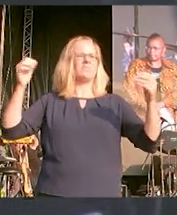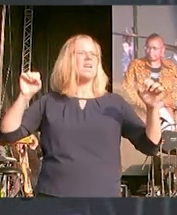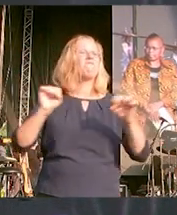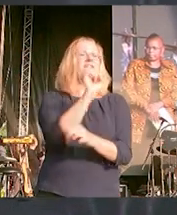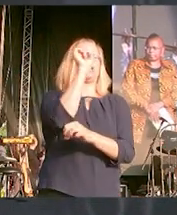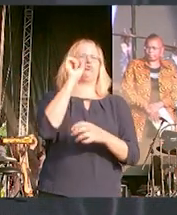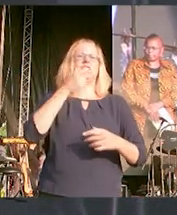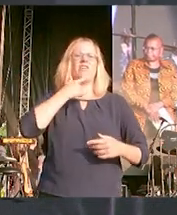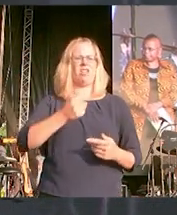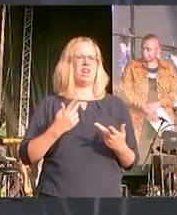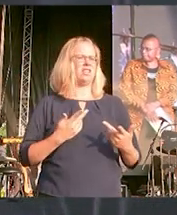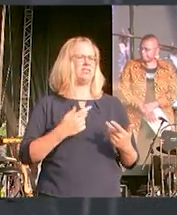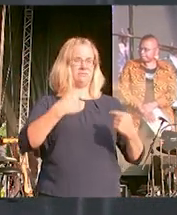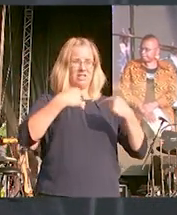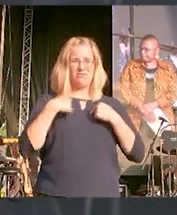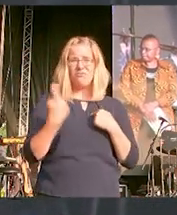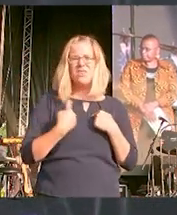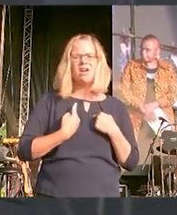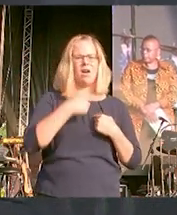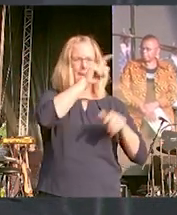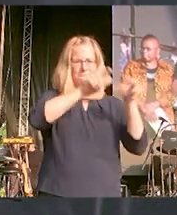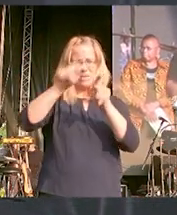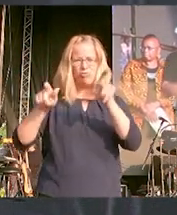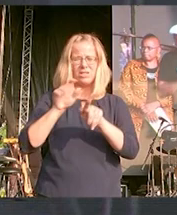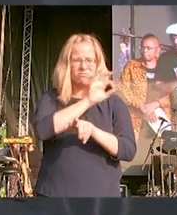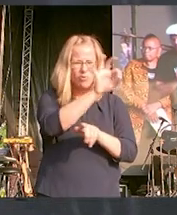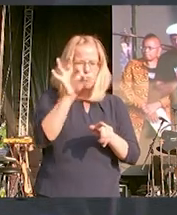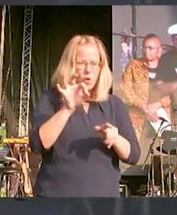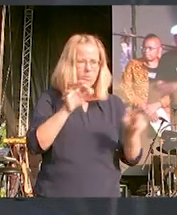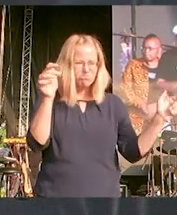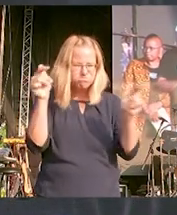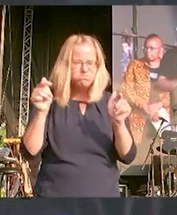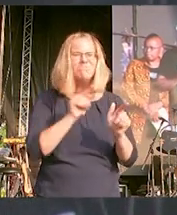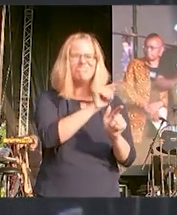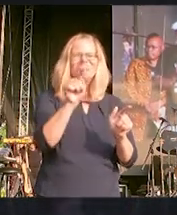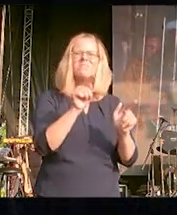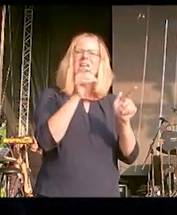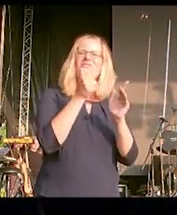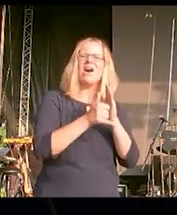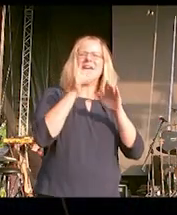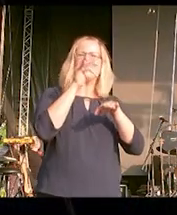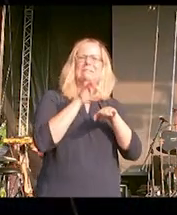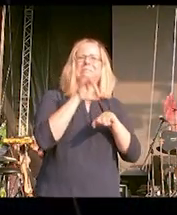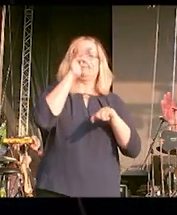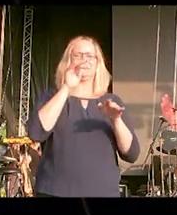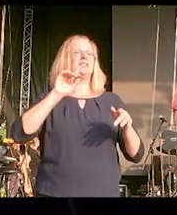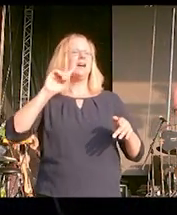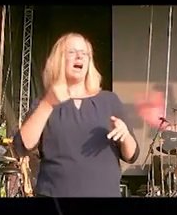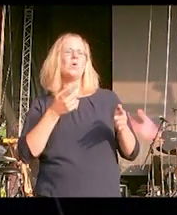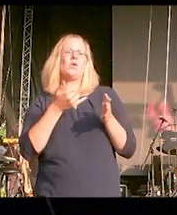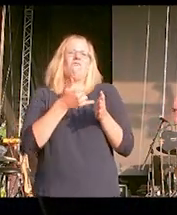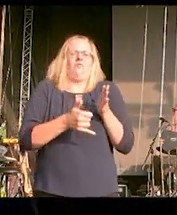kümmern uns um Menschen, die sehr verletzlich sind, um Menschen, die verwundbar sind, darunter viele